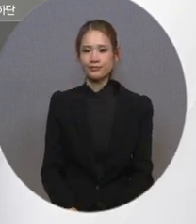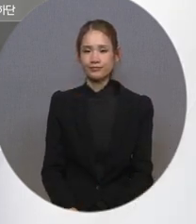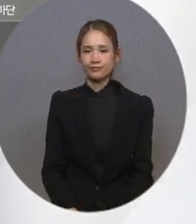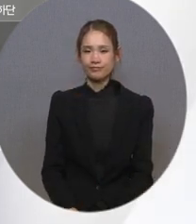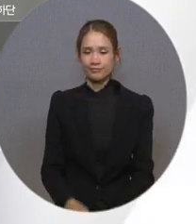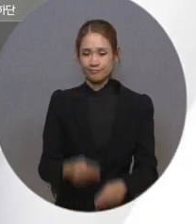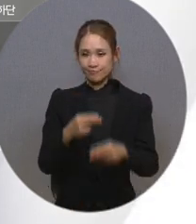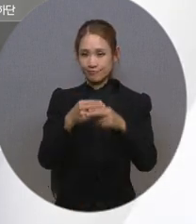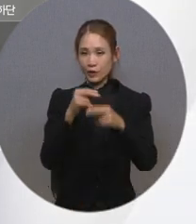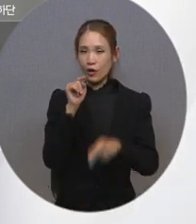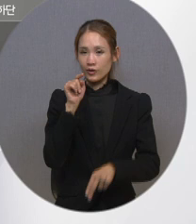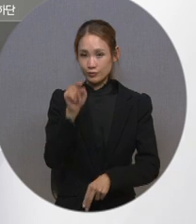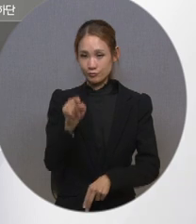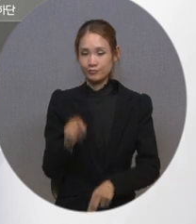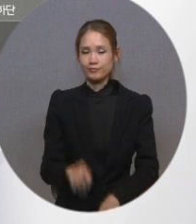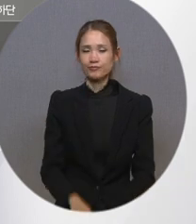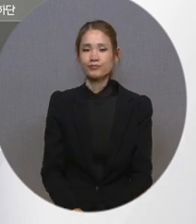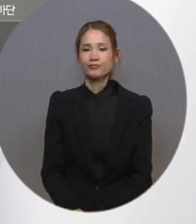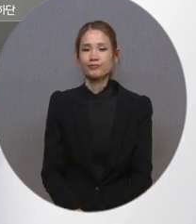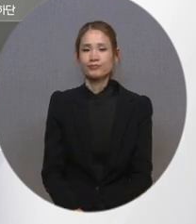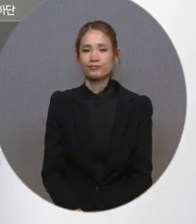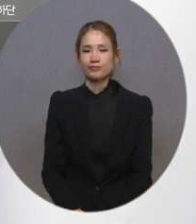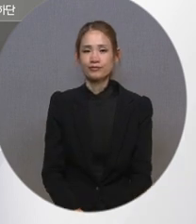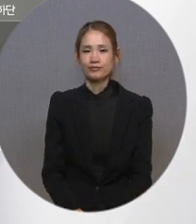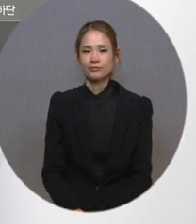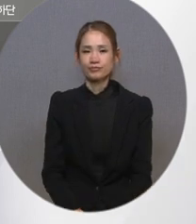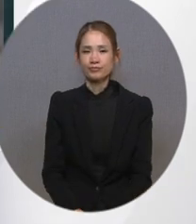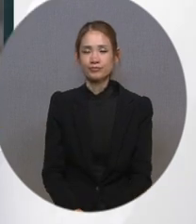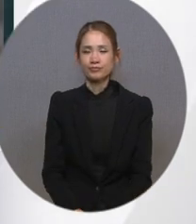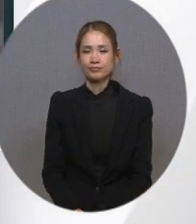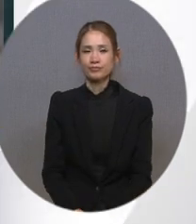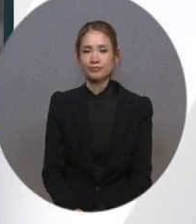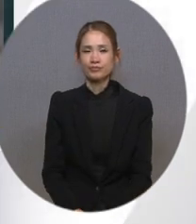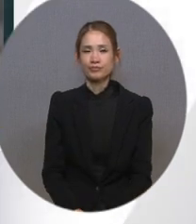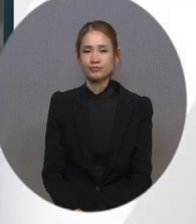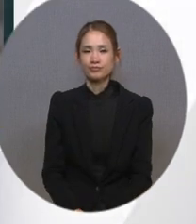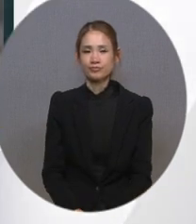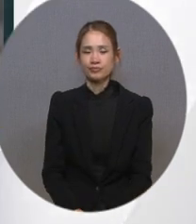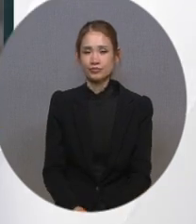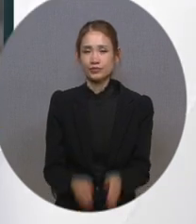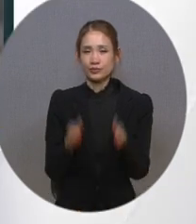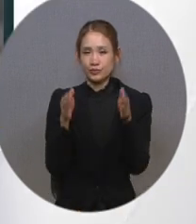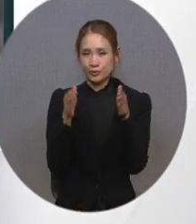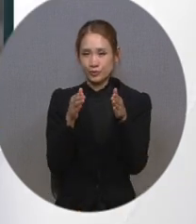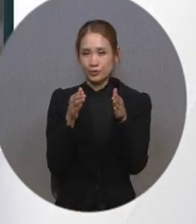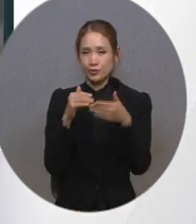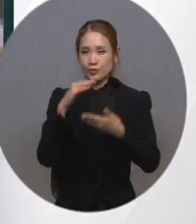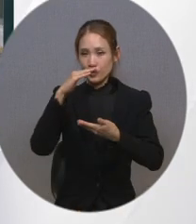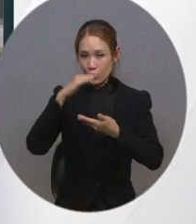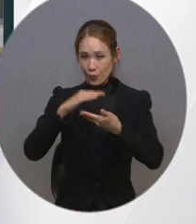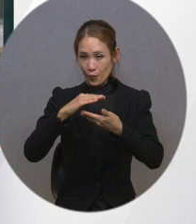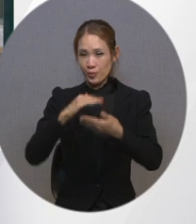저장해 주시면 적용됩니다. 먼저 줄간격, 좁음입니다.